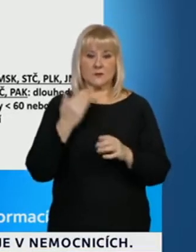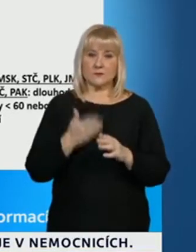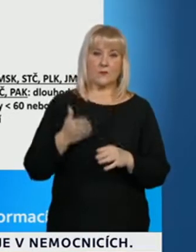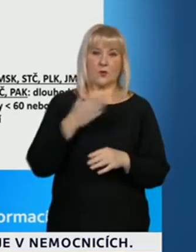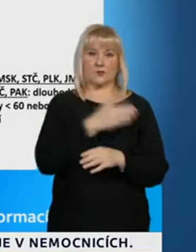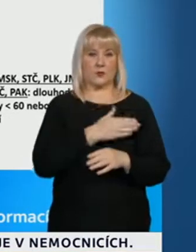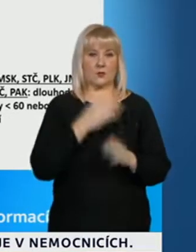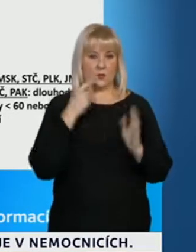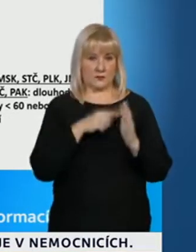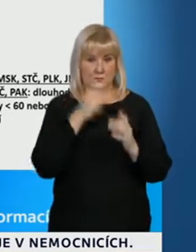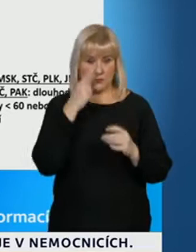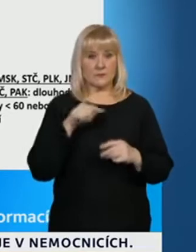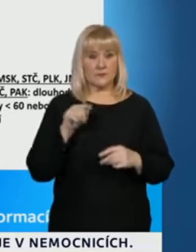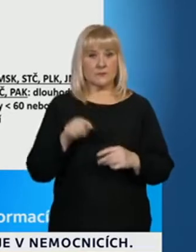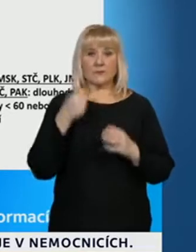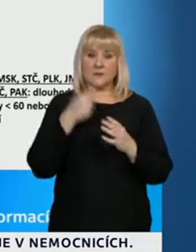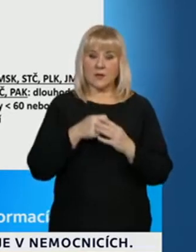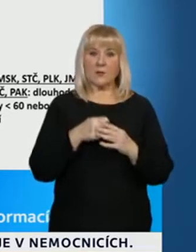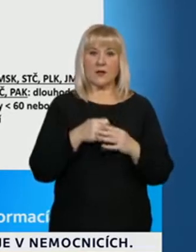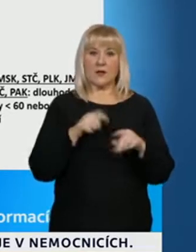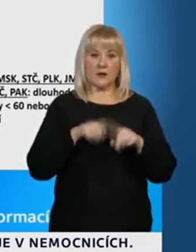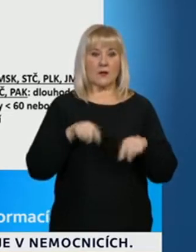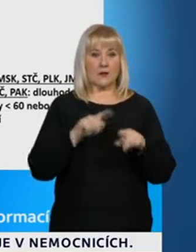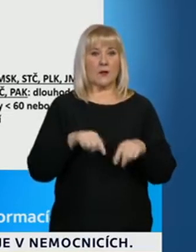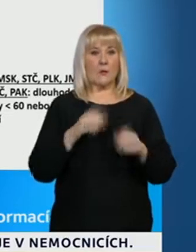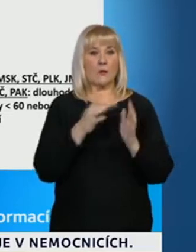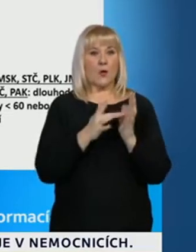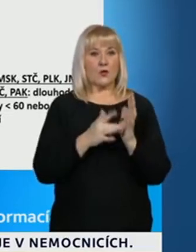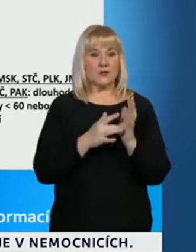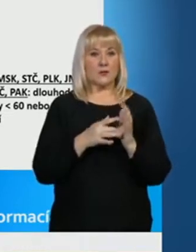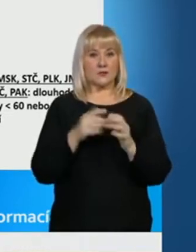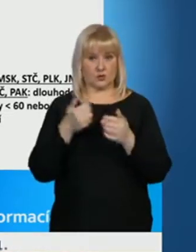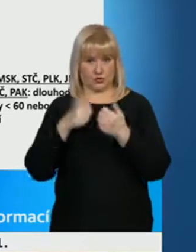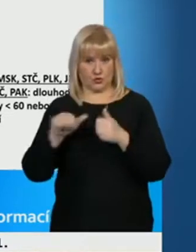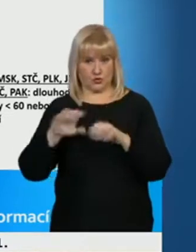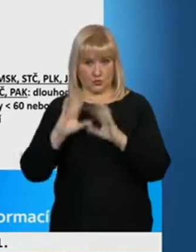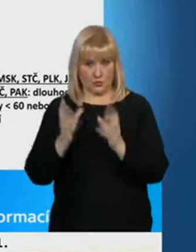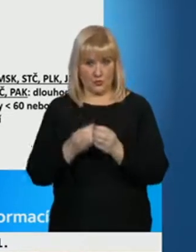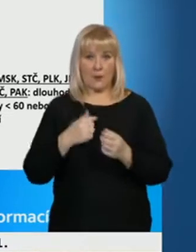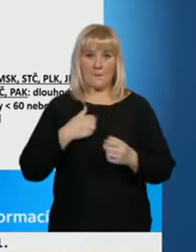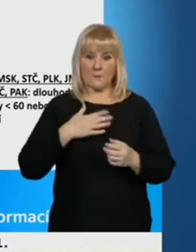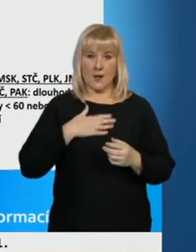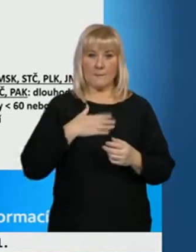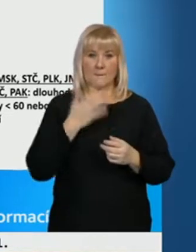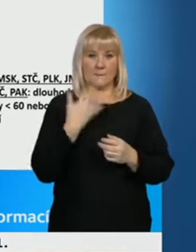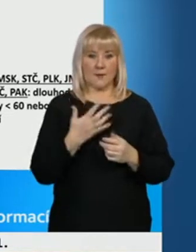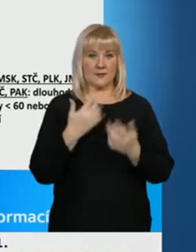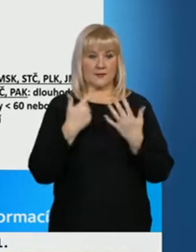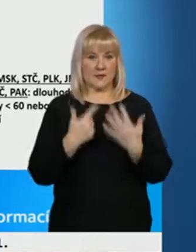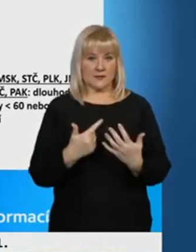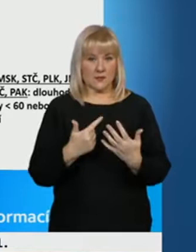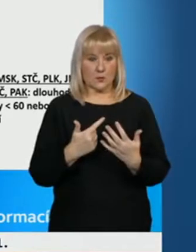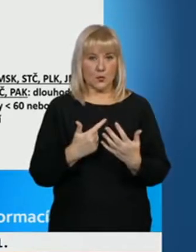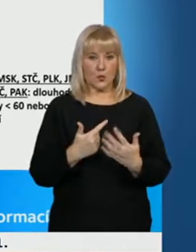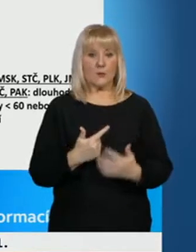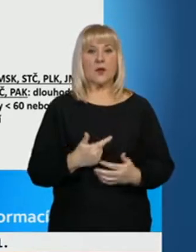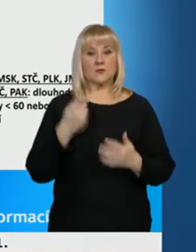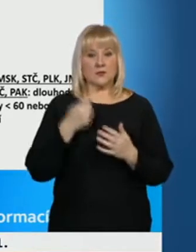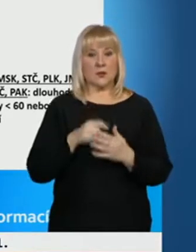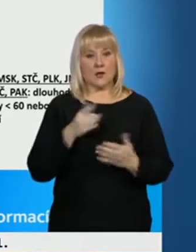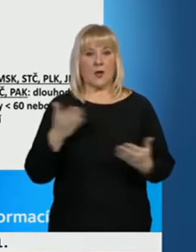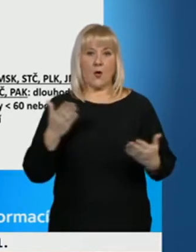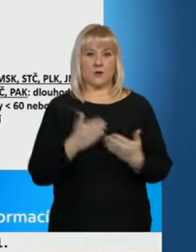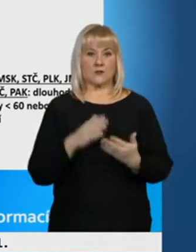průběhem, je dlouhodobě 57 bodů ze 100, odpovídá stále tomu stupní pohotovosti 3. A